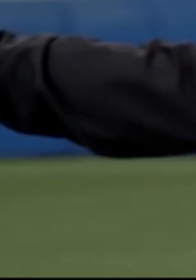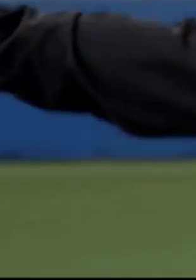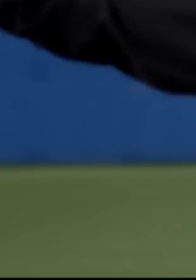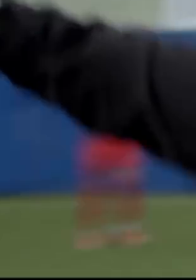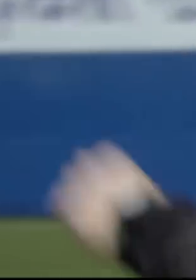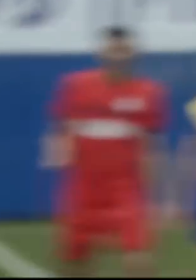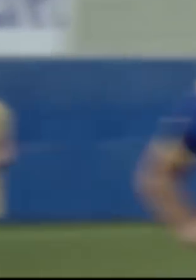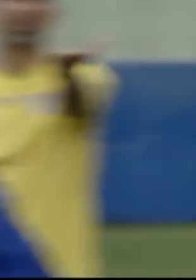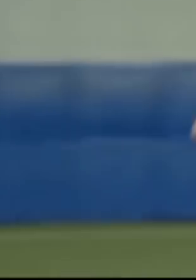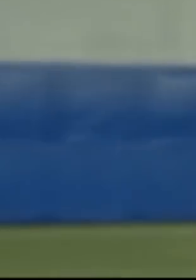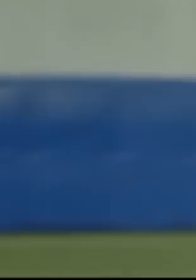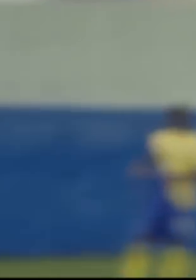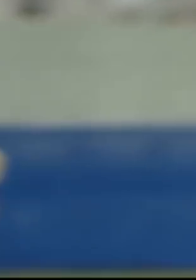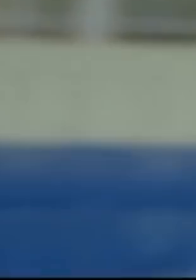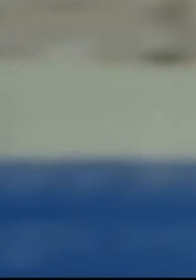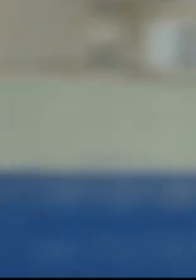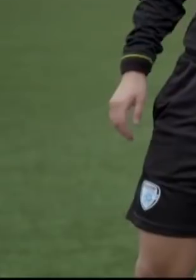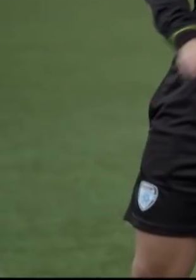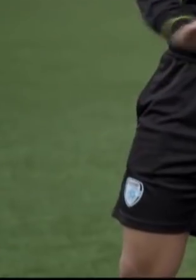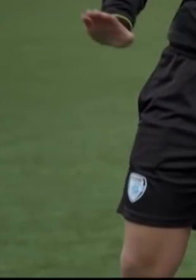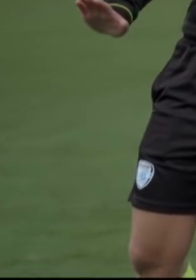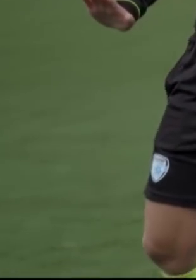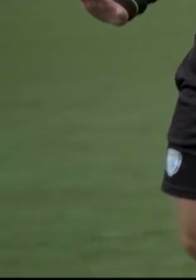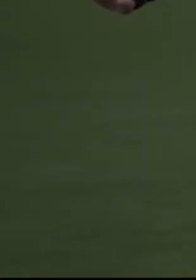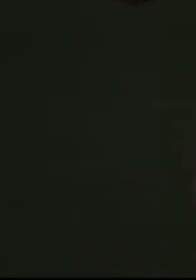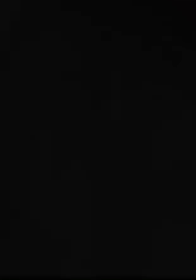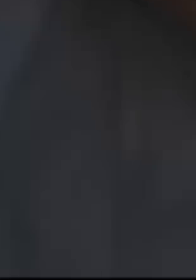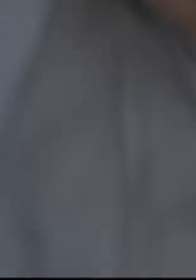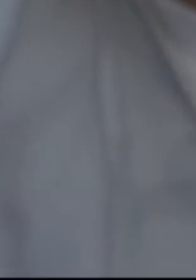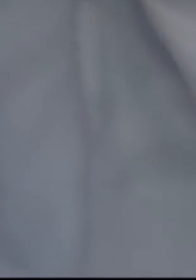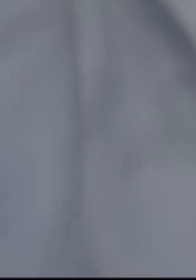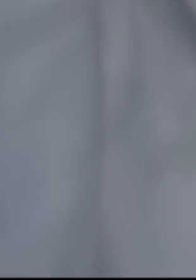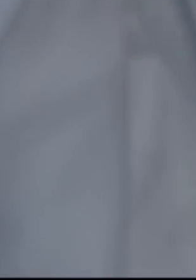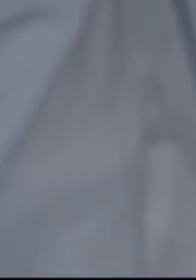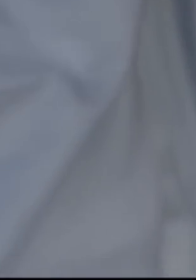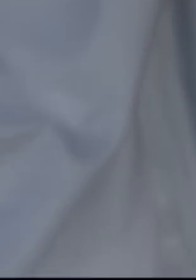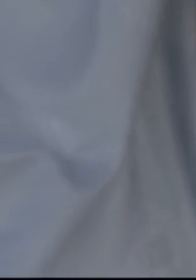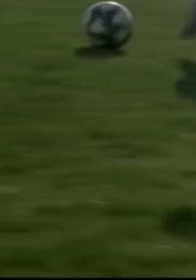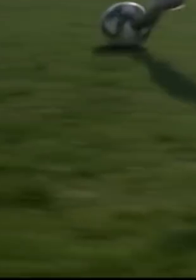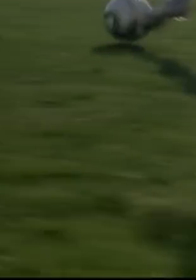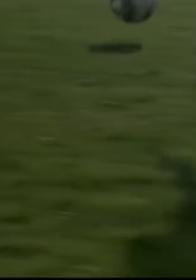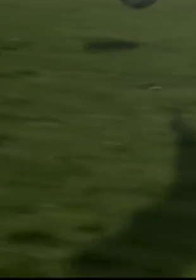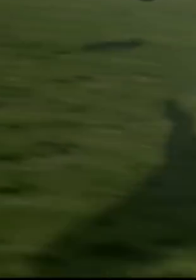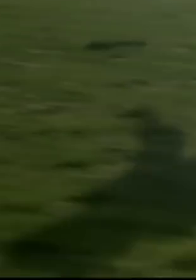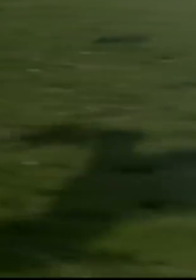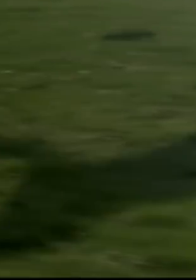כל משחק, סוג של הוכחה, בעיקר לעצמי שופט, שופט זה קשה, זה קשה